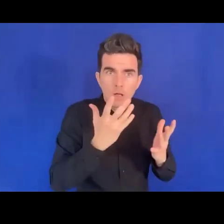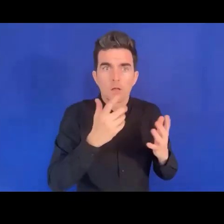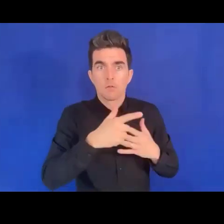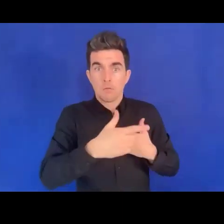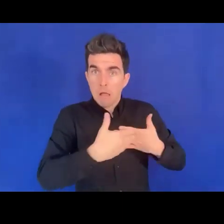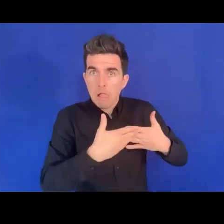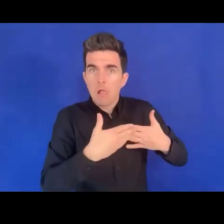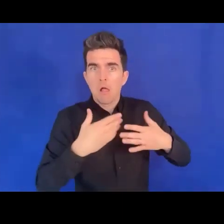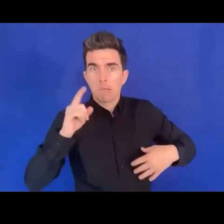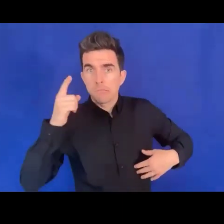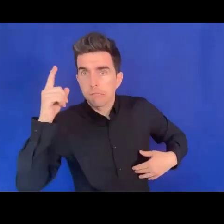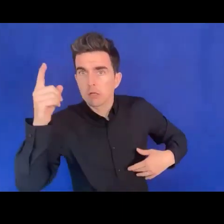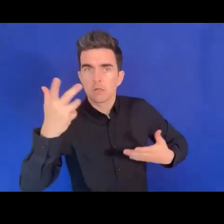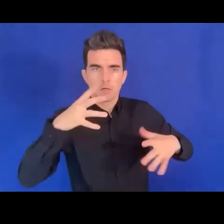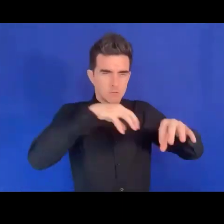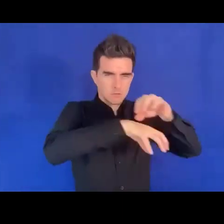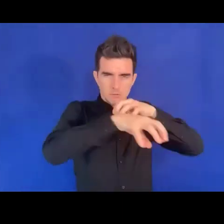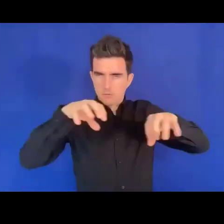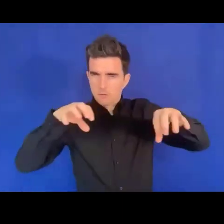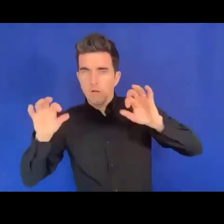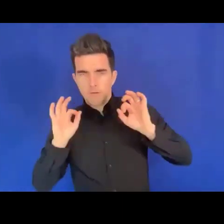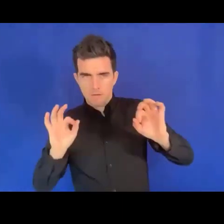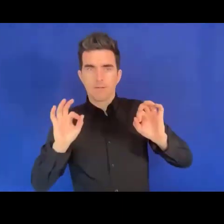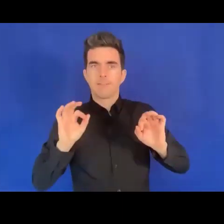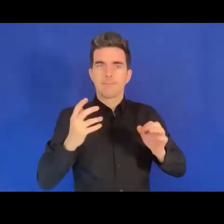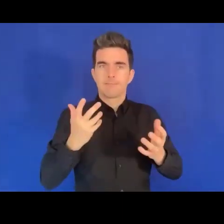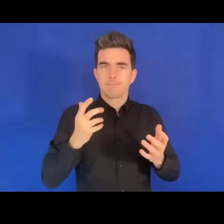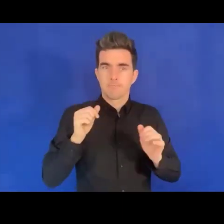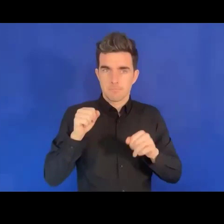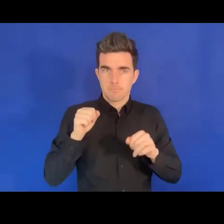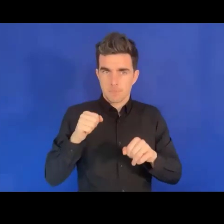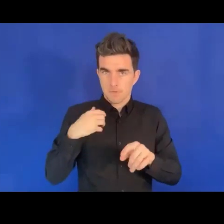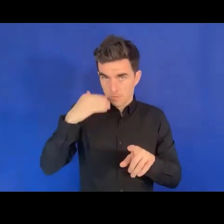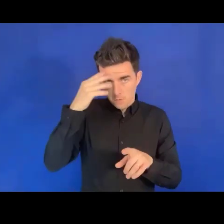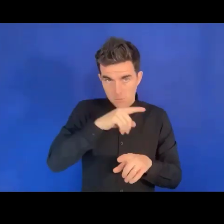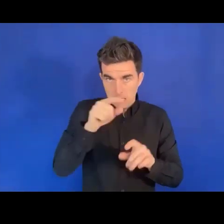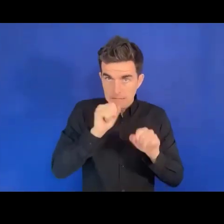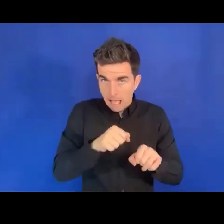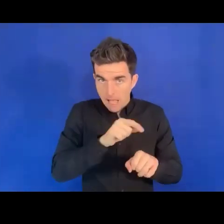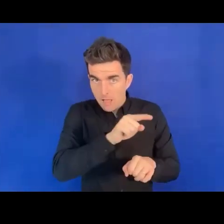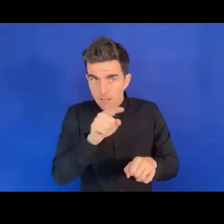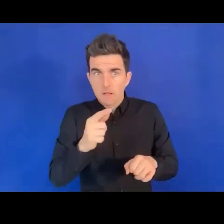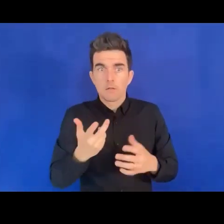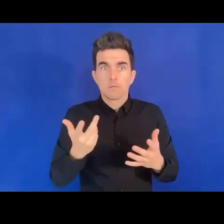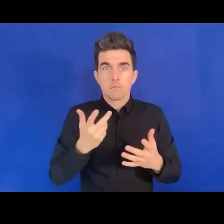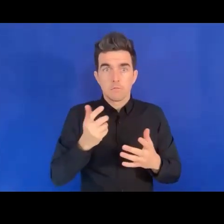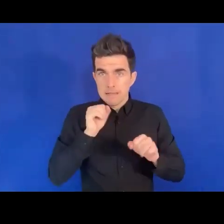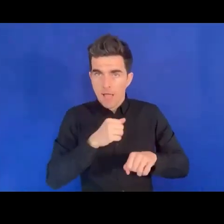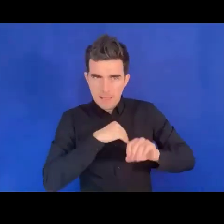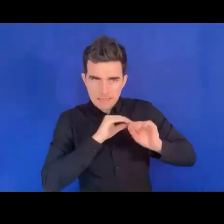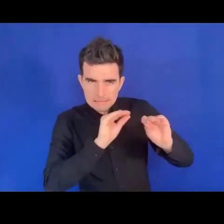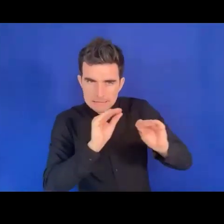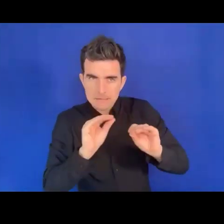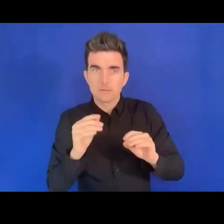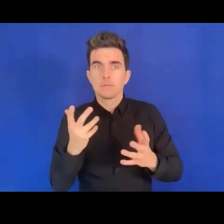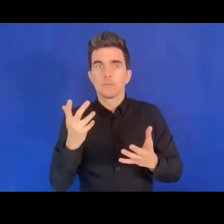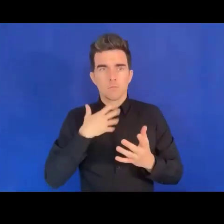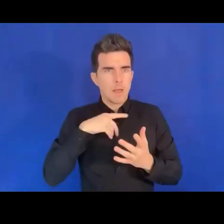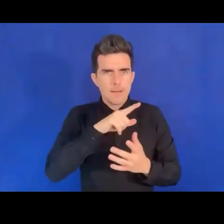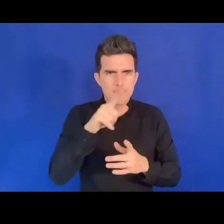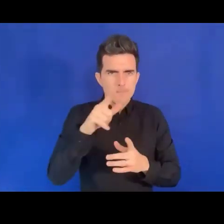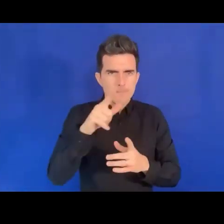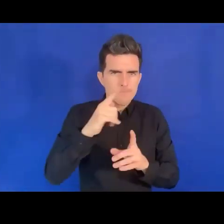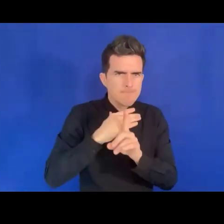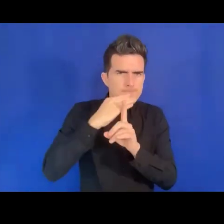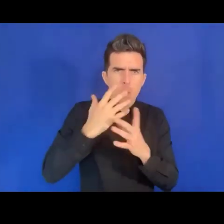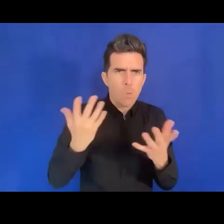inclure. Nous devons améliorer ce que nous avons déjà. Nous devons prendre en compte la réalité et ne pas seulement appeler les